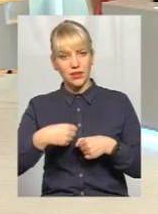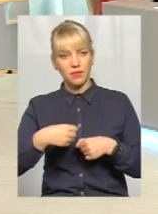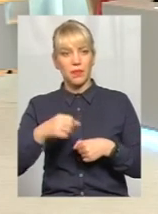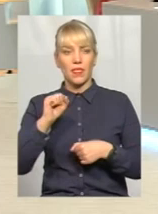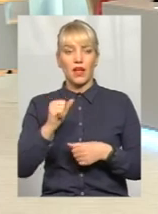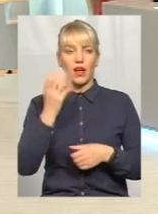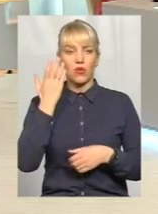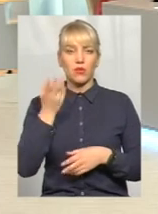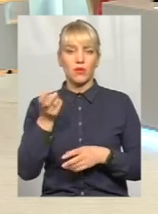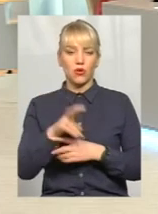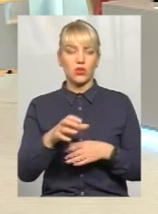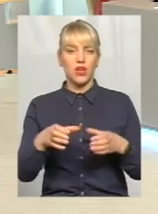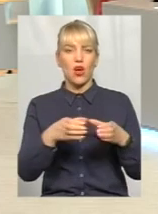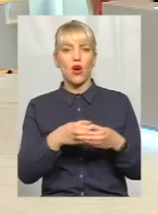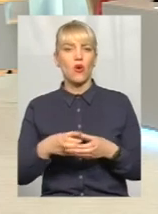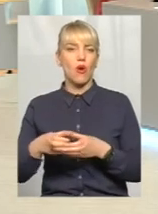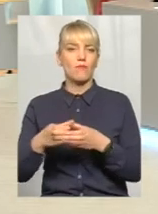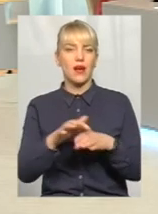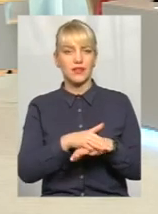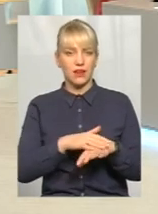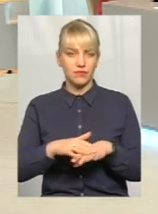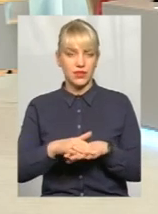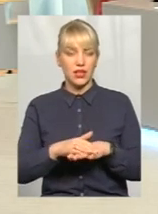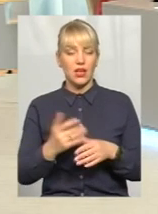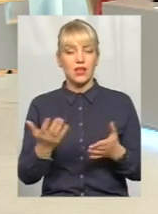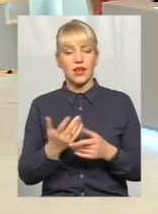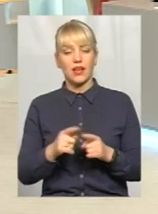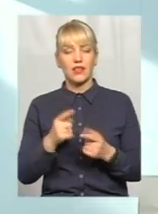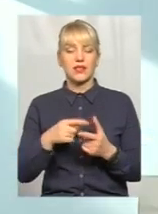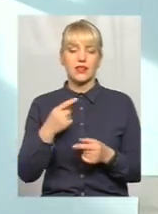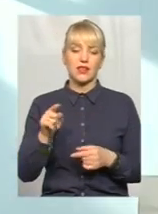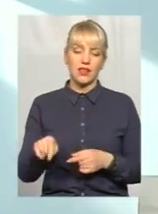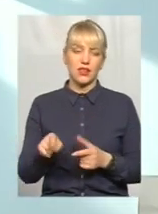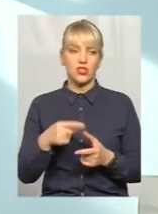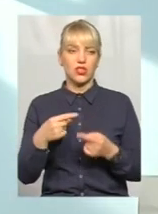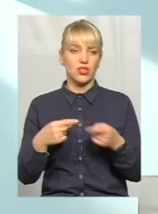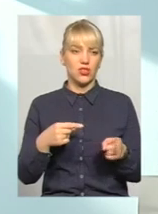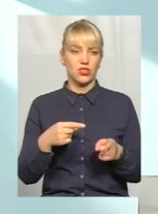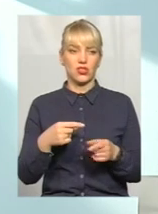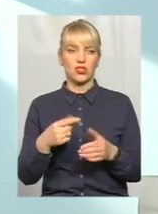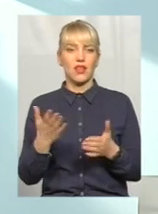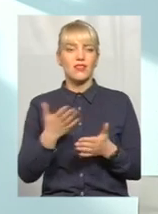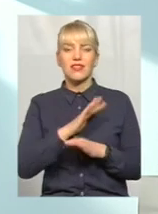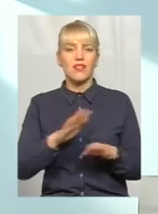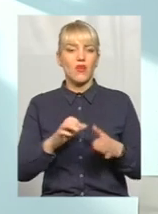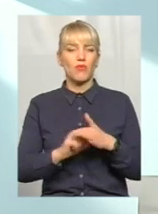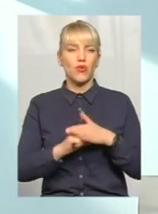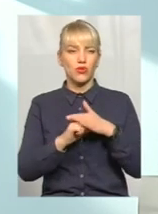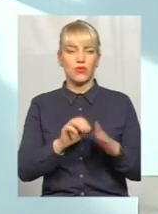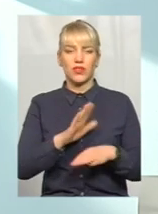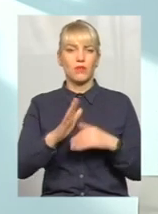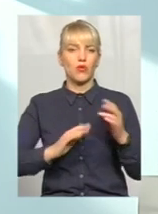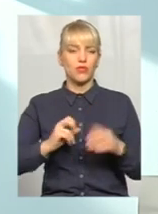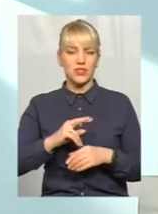але приходить громада, яка з тих чи інших, ну, абсолютно не обґрунтованих, непрофесійних мотивів,